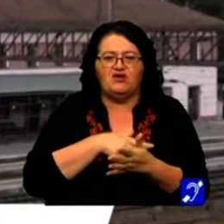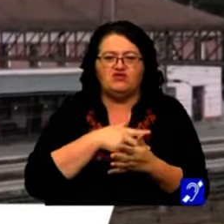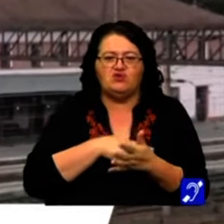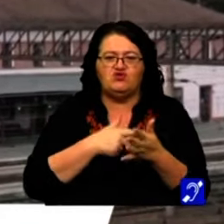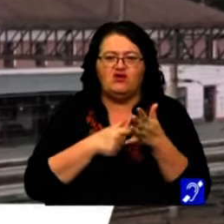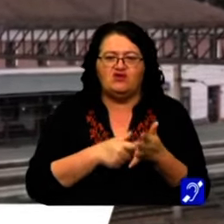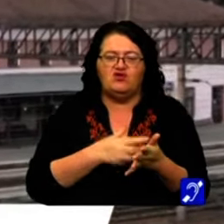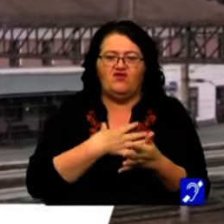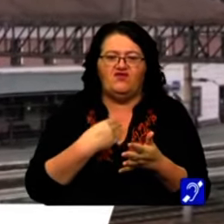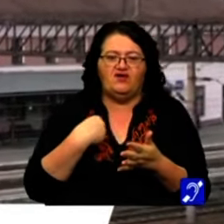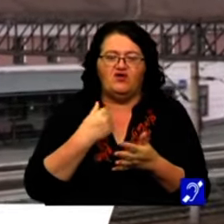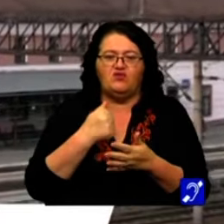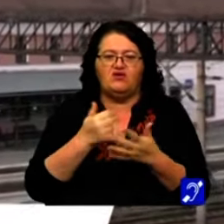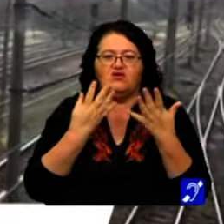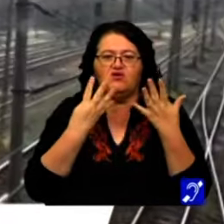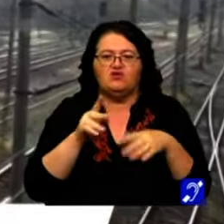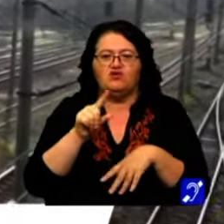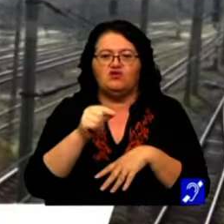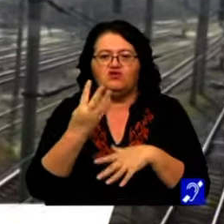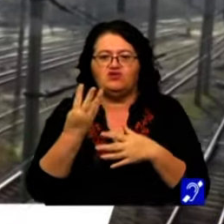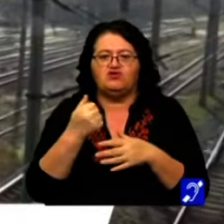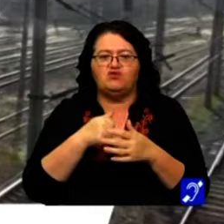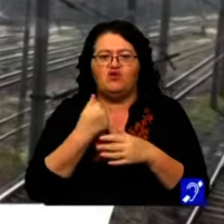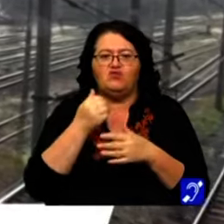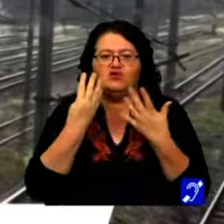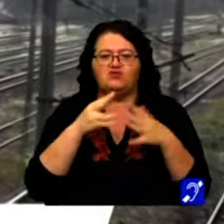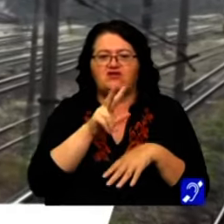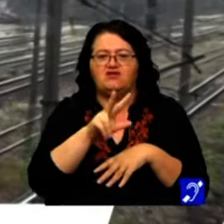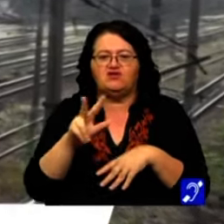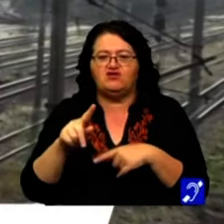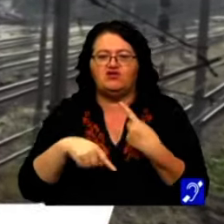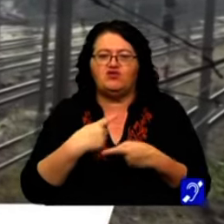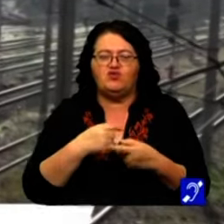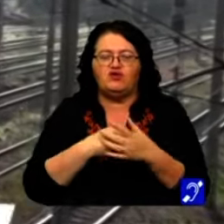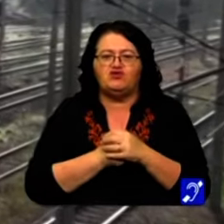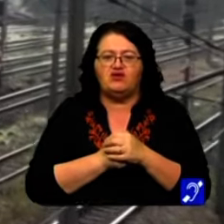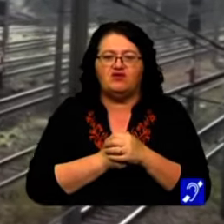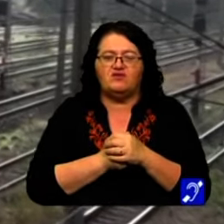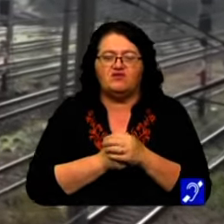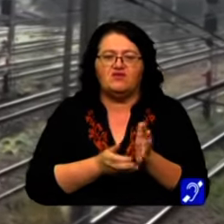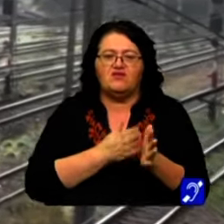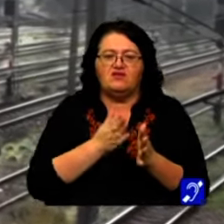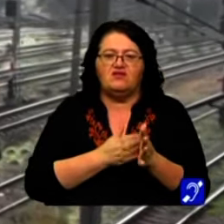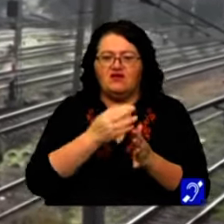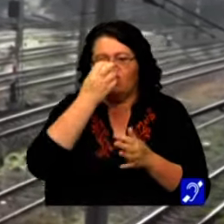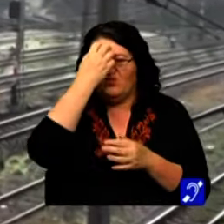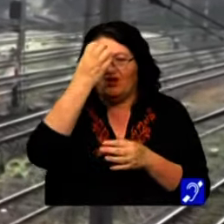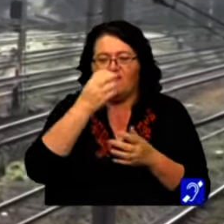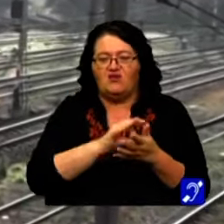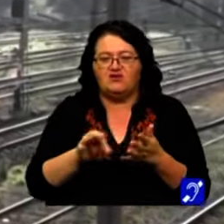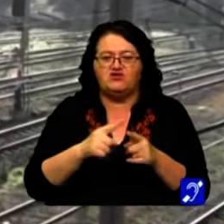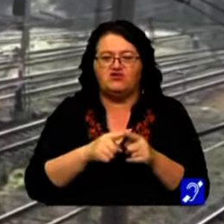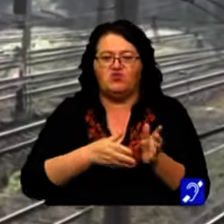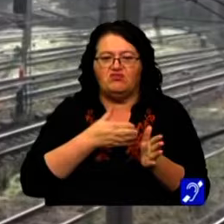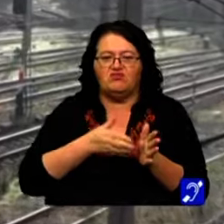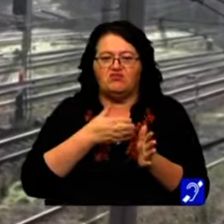a acelor vremuri. Vorbesc de 1929-33 și chiar după aceea. Trenul regal, trenul prezidențial și